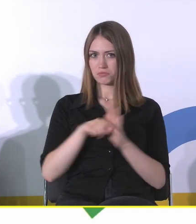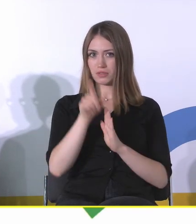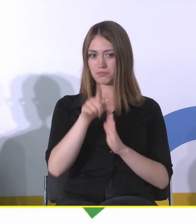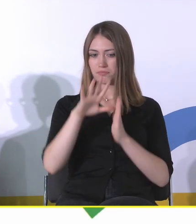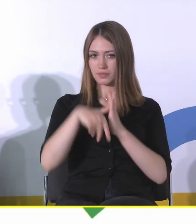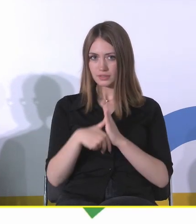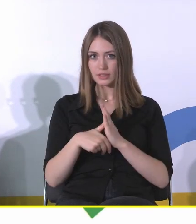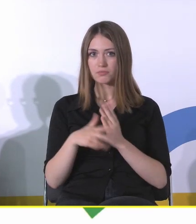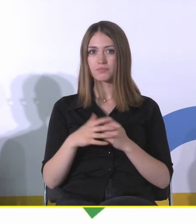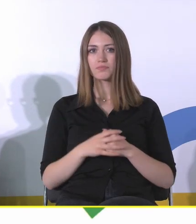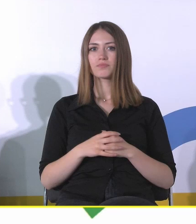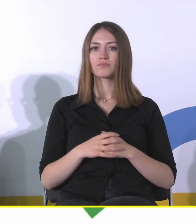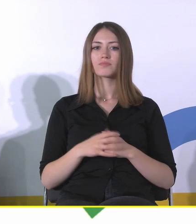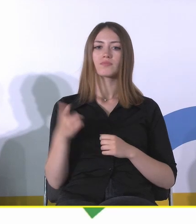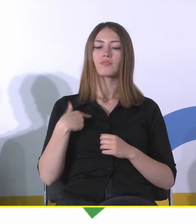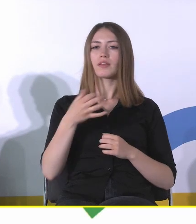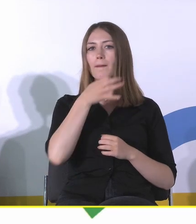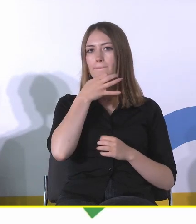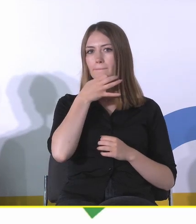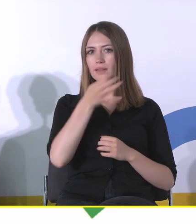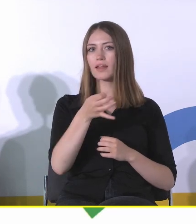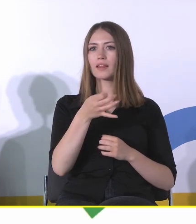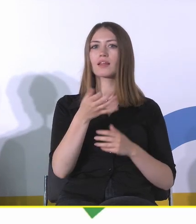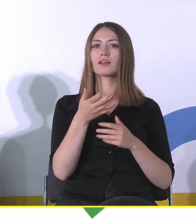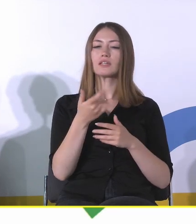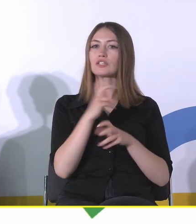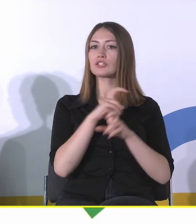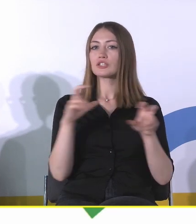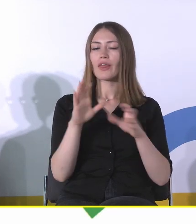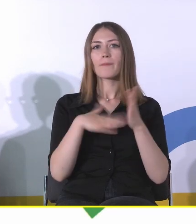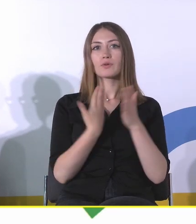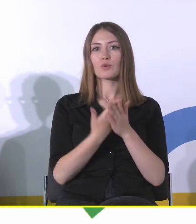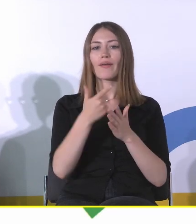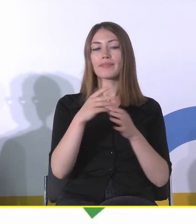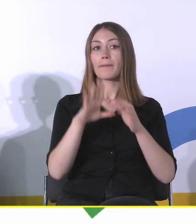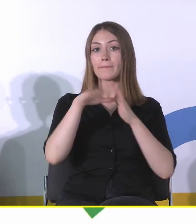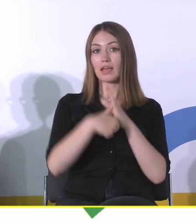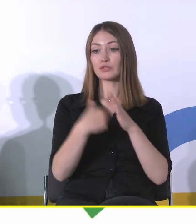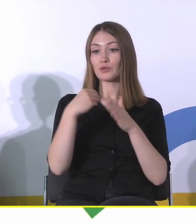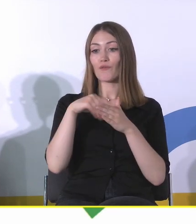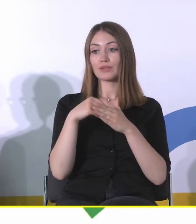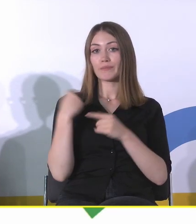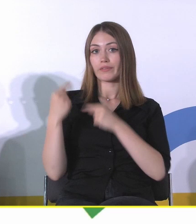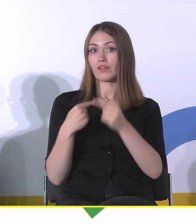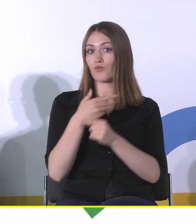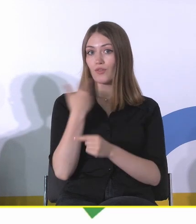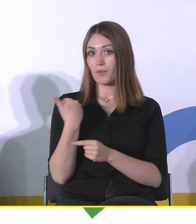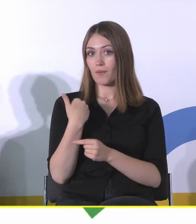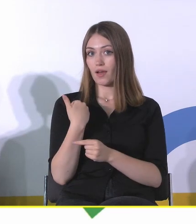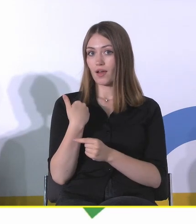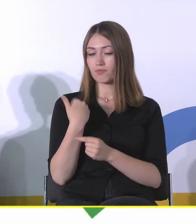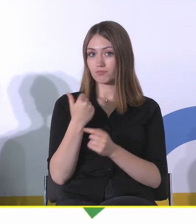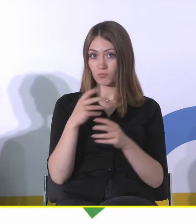Ja bym to pytanie odwrócił i zdał pytanie, czy może istnieć miasto bez dziedzictwa? Czy miasto jest